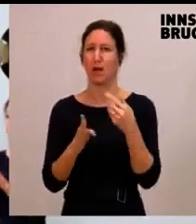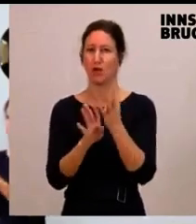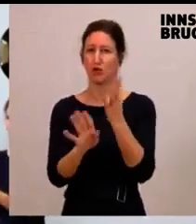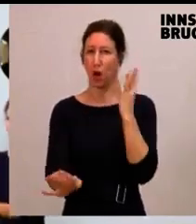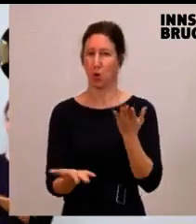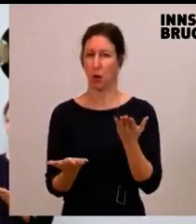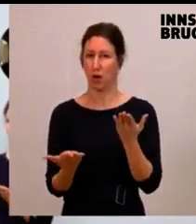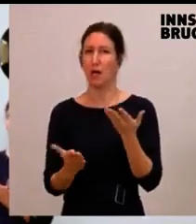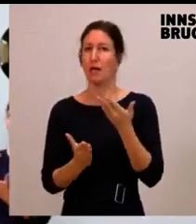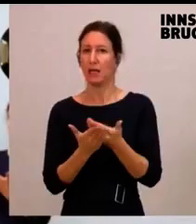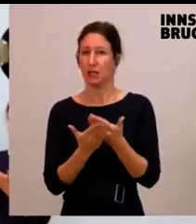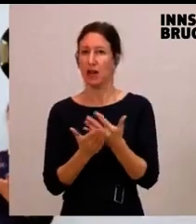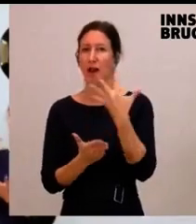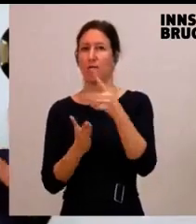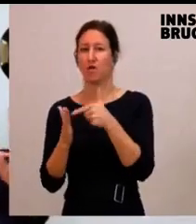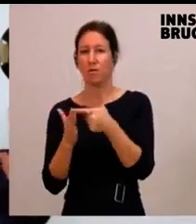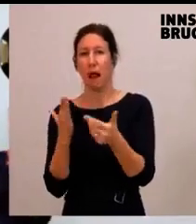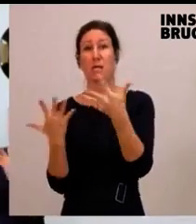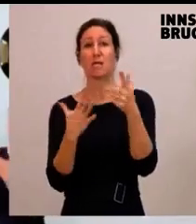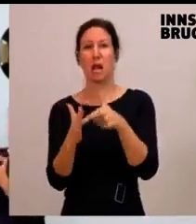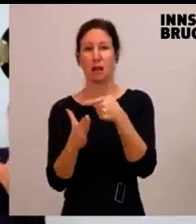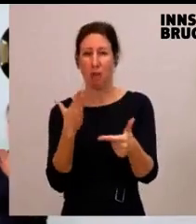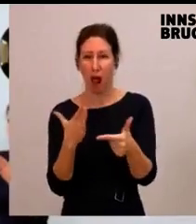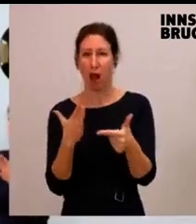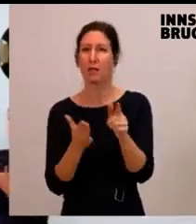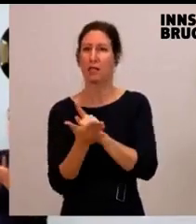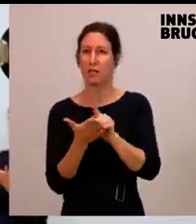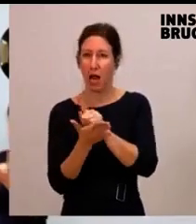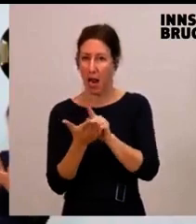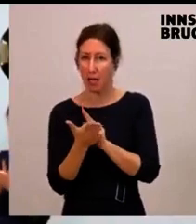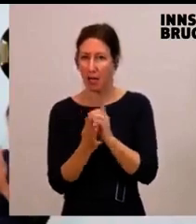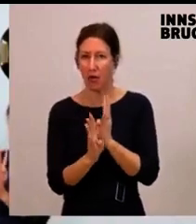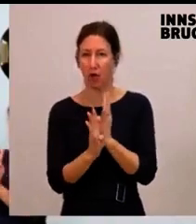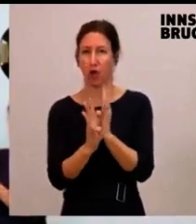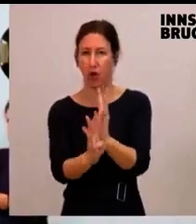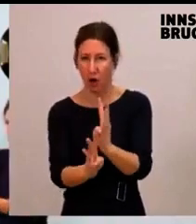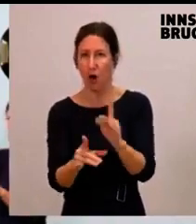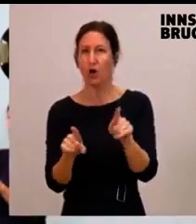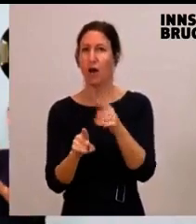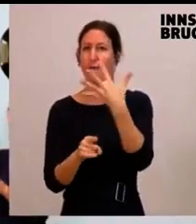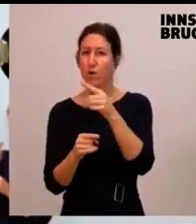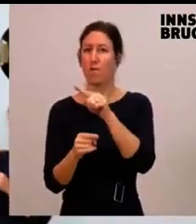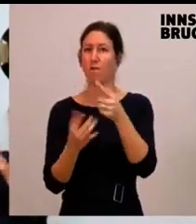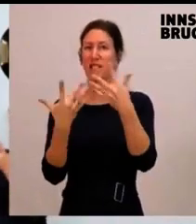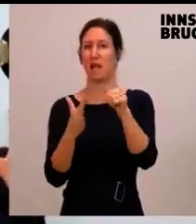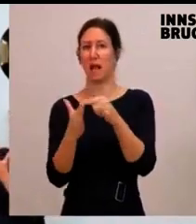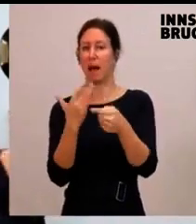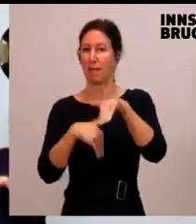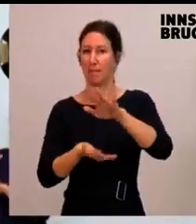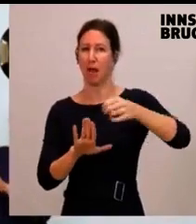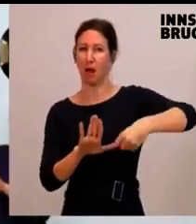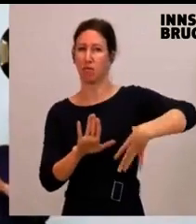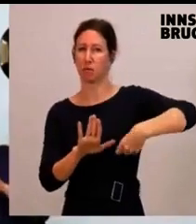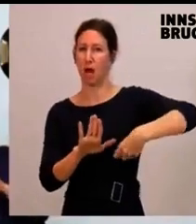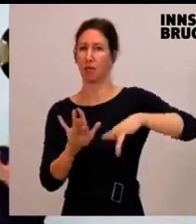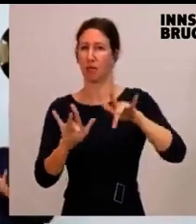- bis 10-fache an Zeit im Stadtgebiet verbracht und lasst auch das 5- bis 10-fache mehr hinaus. Das heißt, es ist verantwortlich,